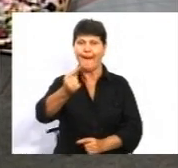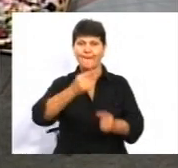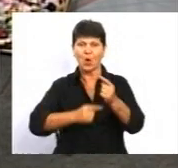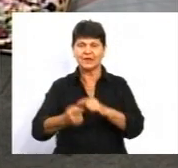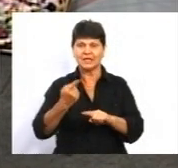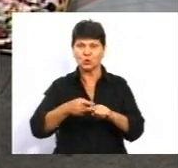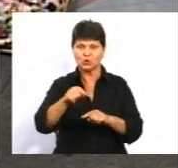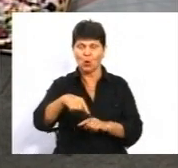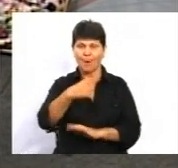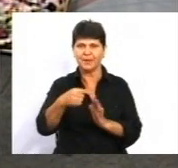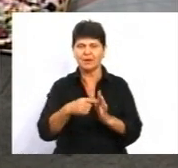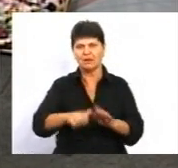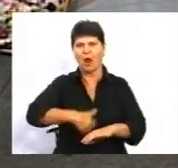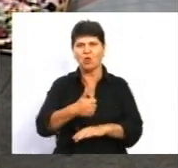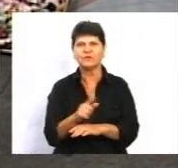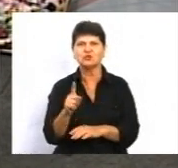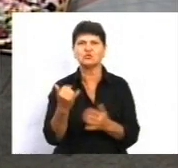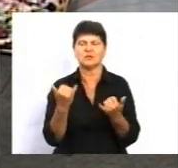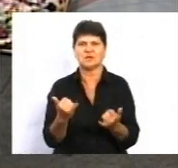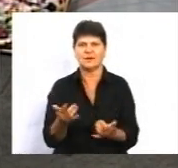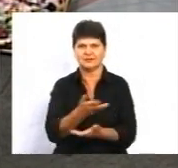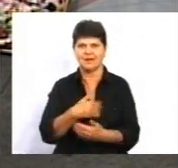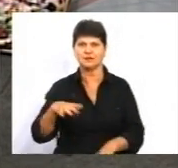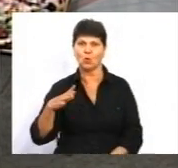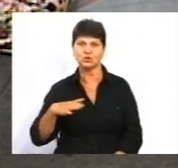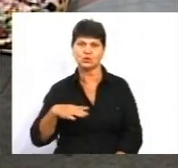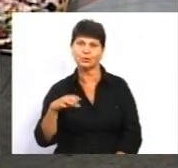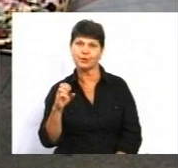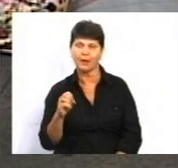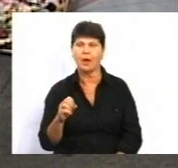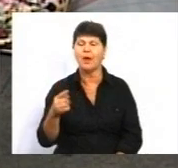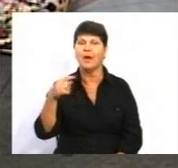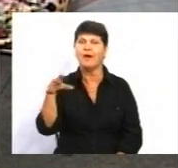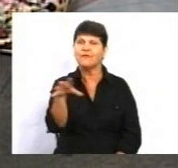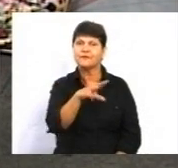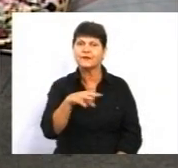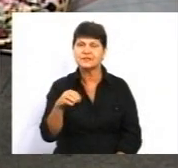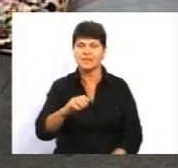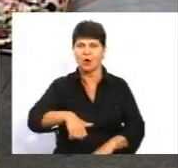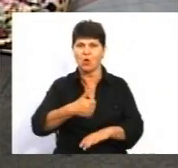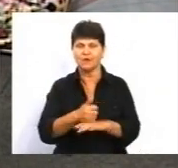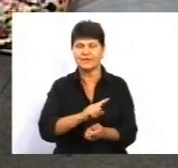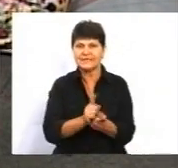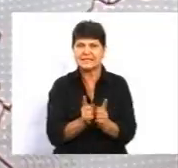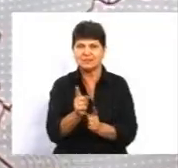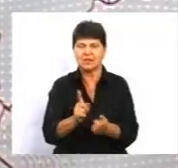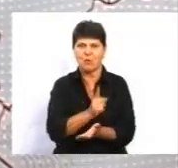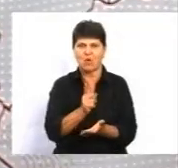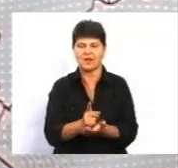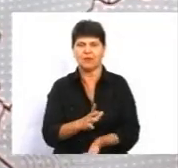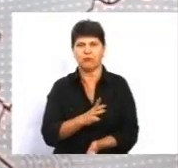питання, це найголовніше, що зараз нас очікує. Тому що всі найголовніші зміни, вони повинні бути